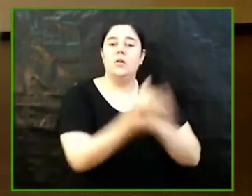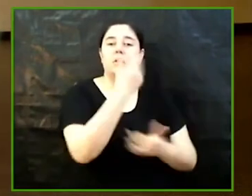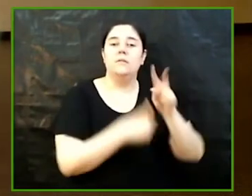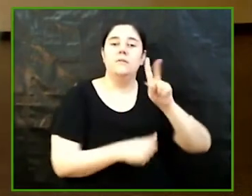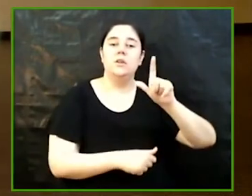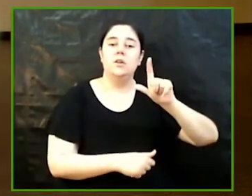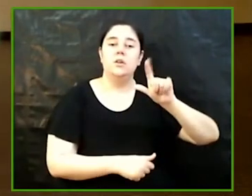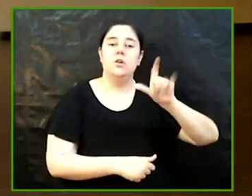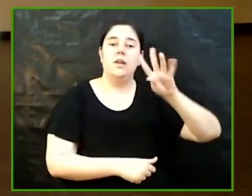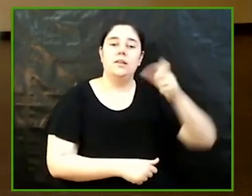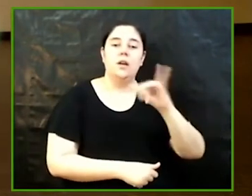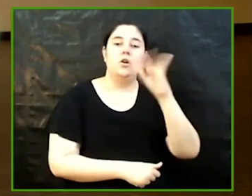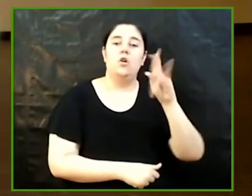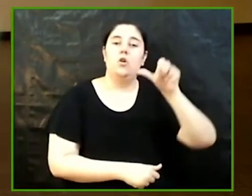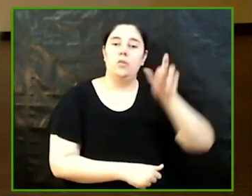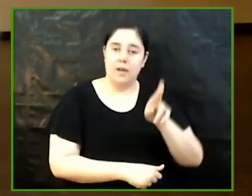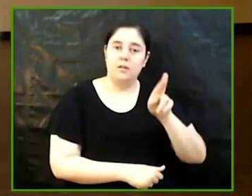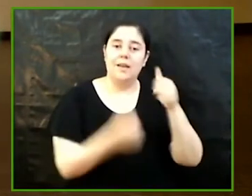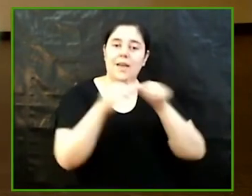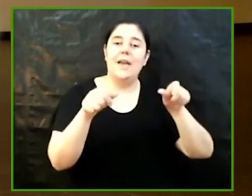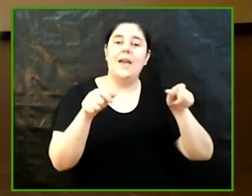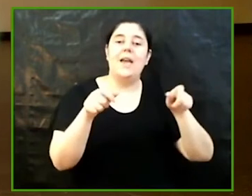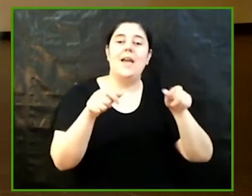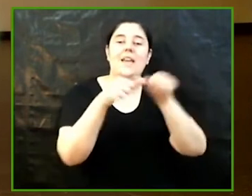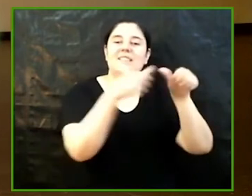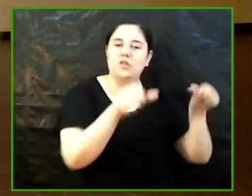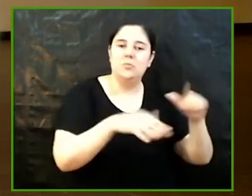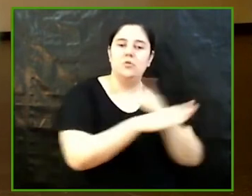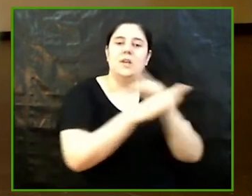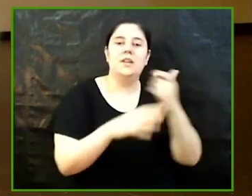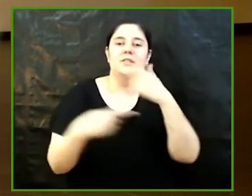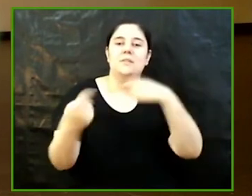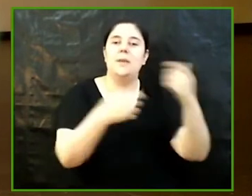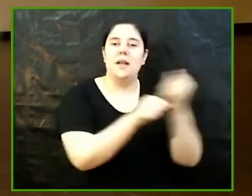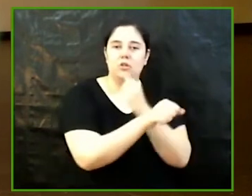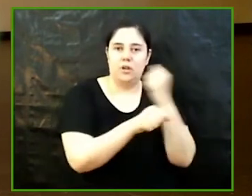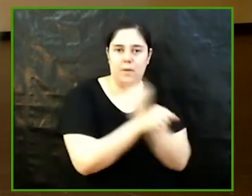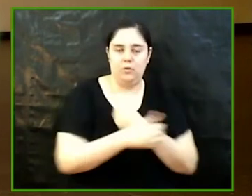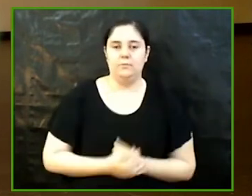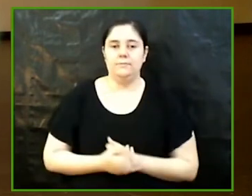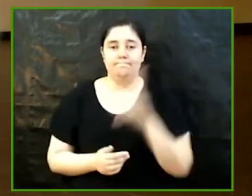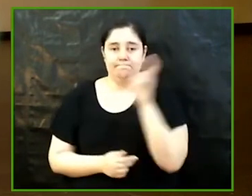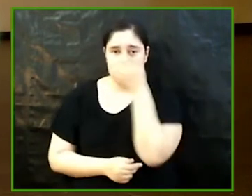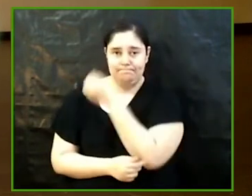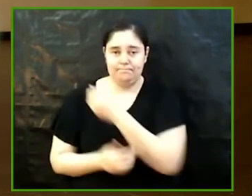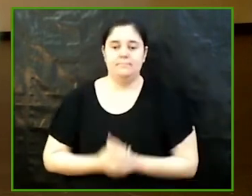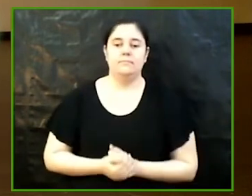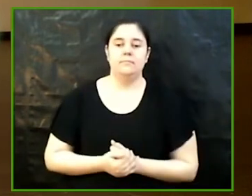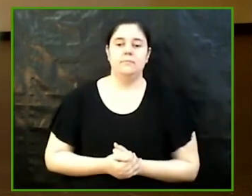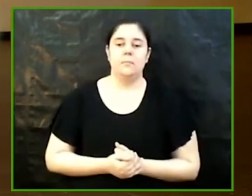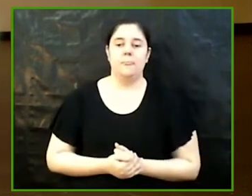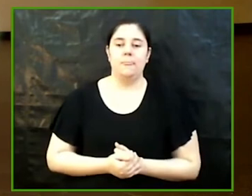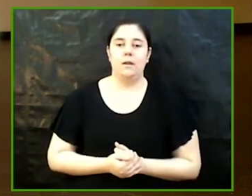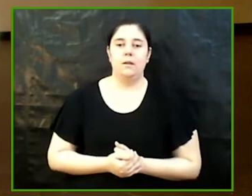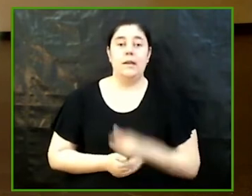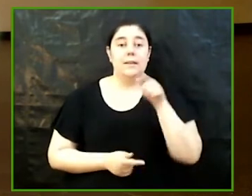Mendoza Los Estereotipos de Género en el Mercado de Trabajo Tutora Carmen Sarasua excusa a l'assistència i amb aquest